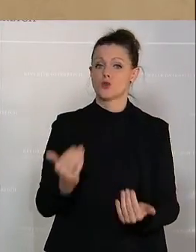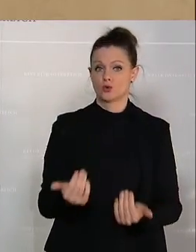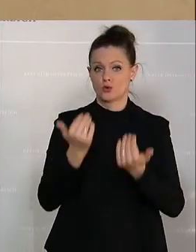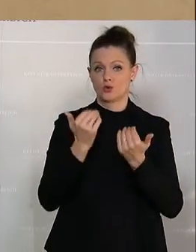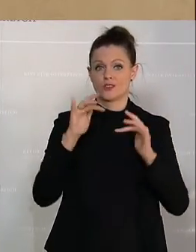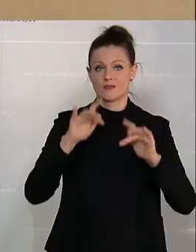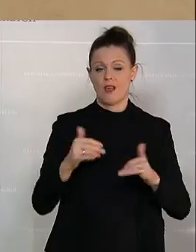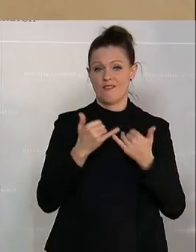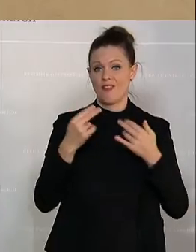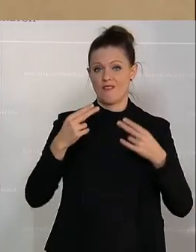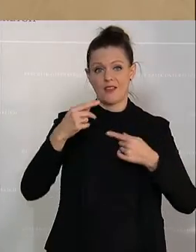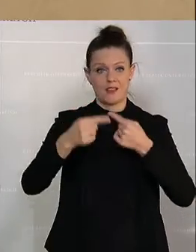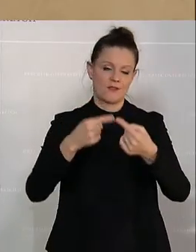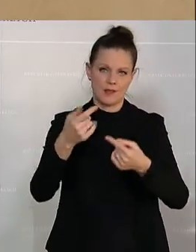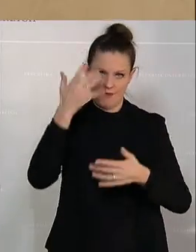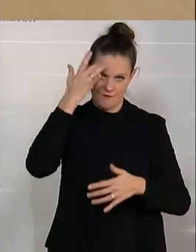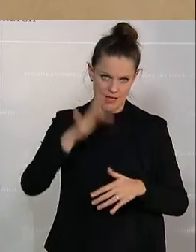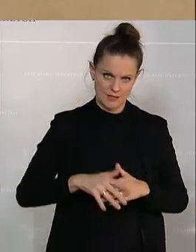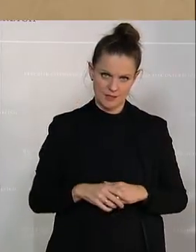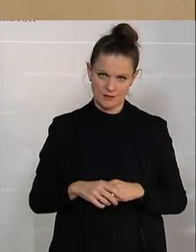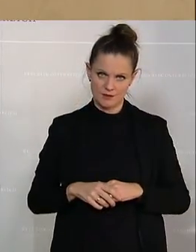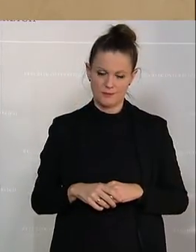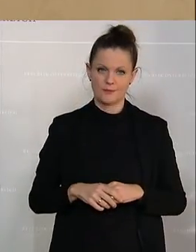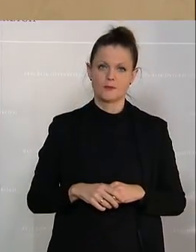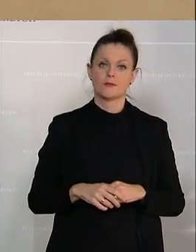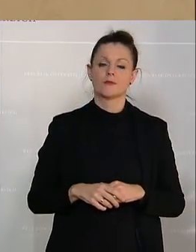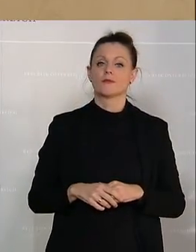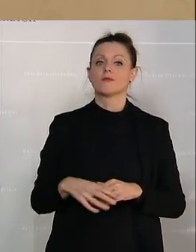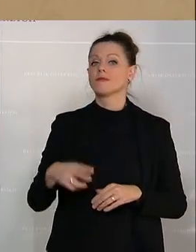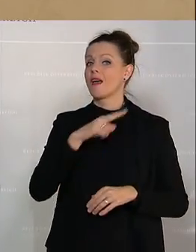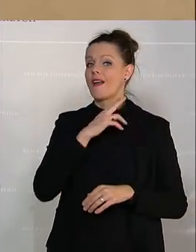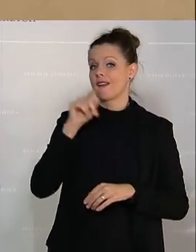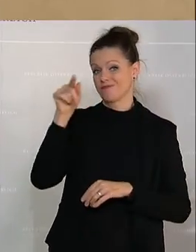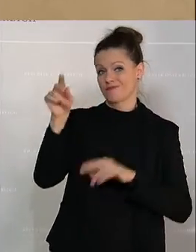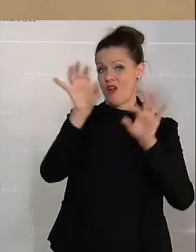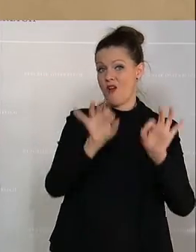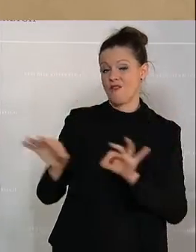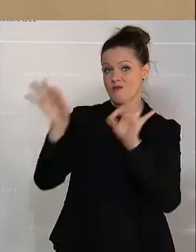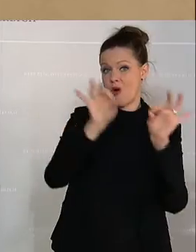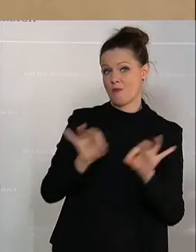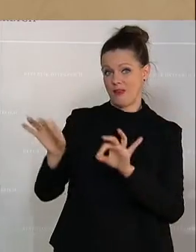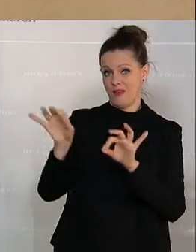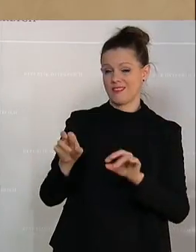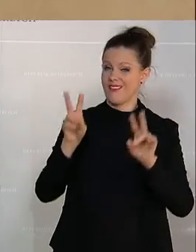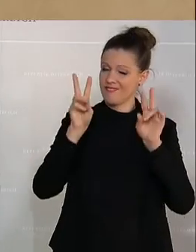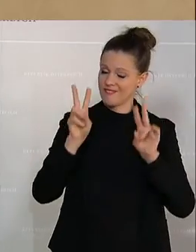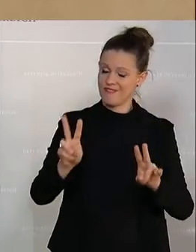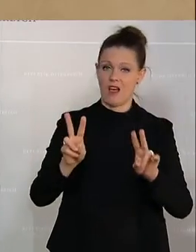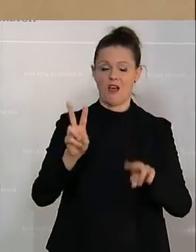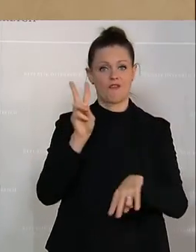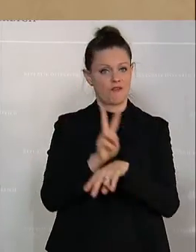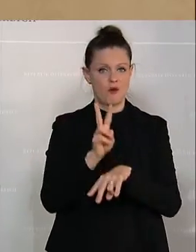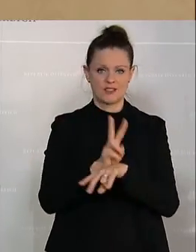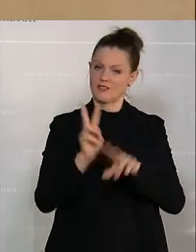es sich weiterentwickelt. Betrachtet man die Vorbereitungen, die in England getroffen werden, das heißt wirklich vorsichtig sein,